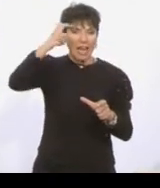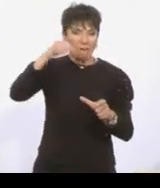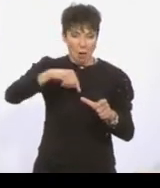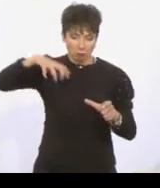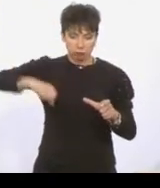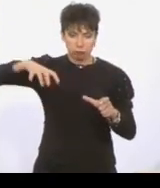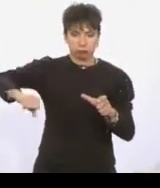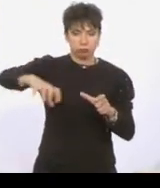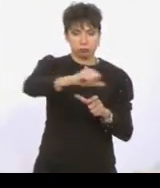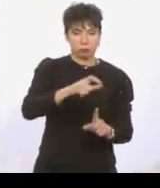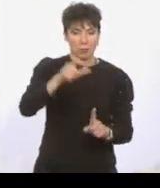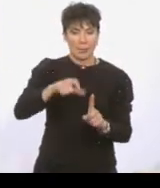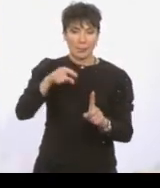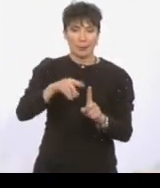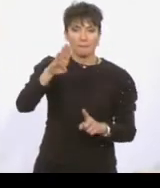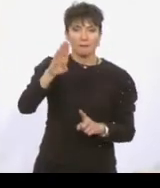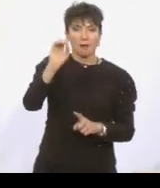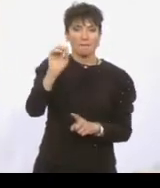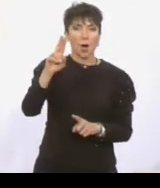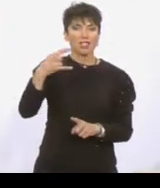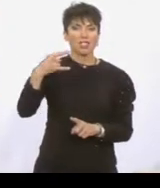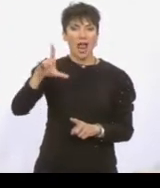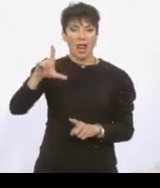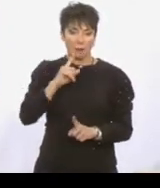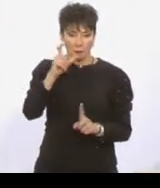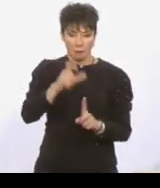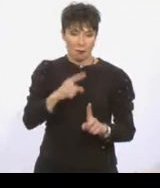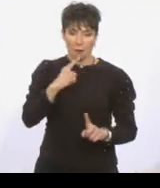Ο μικρός συγκώρο από το βορζέλο όμως δεν τους φοβήθηκε.